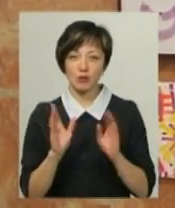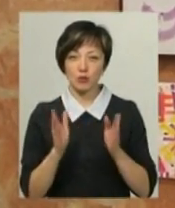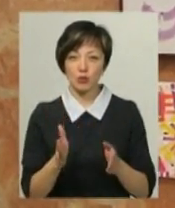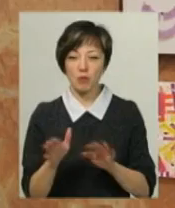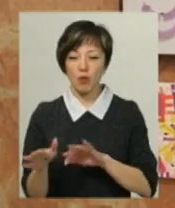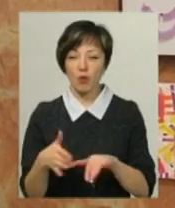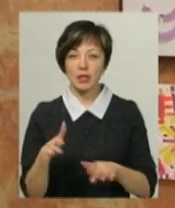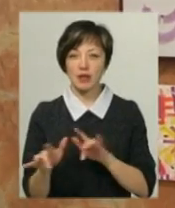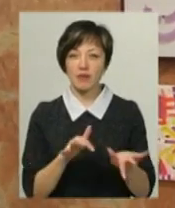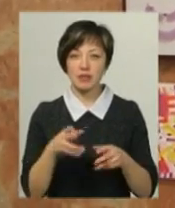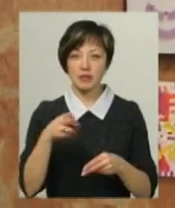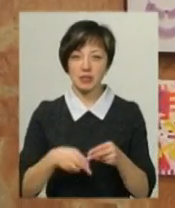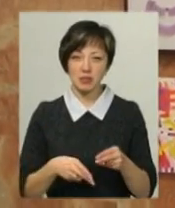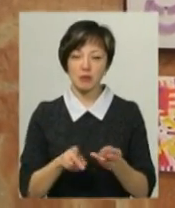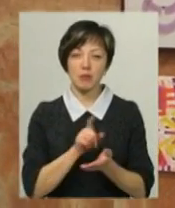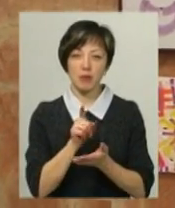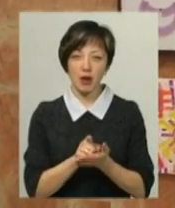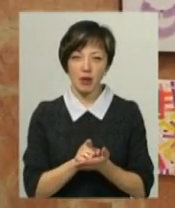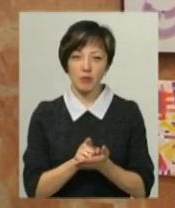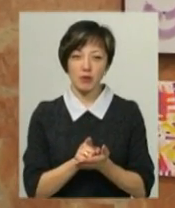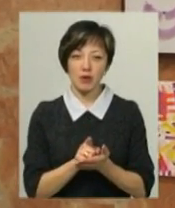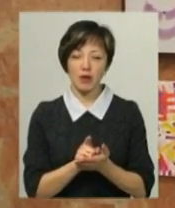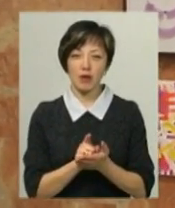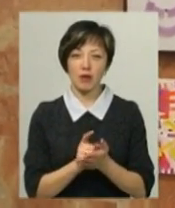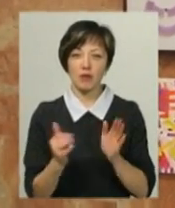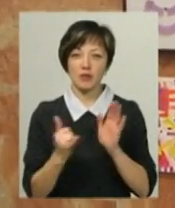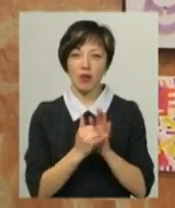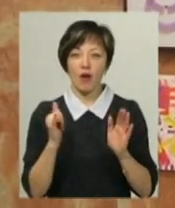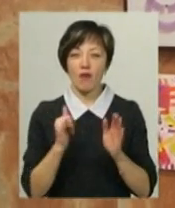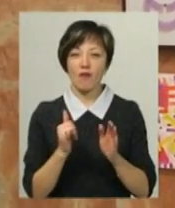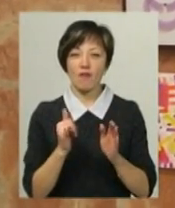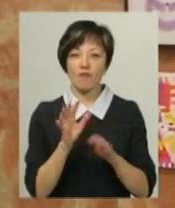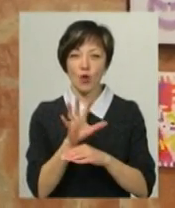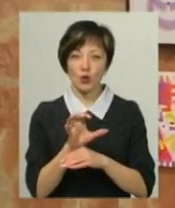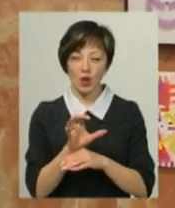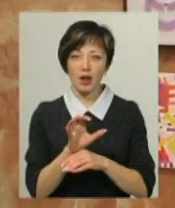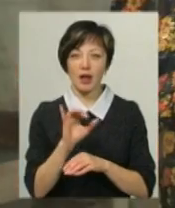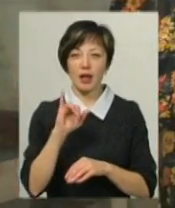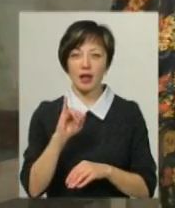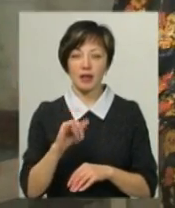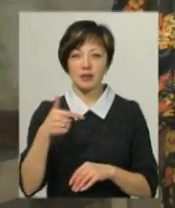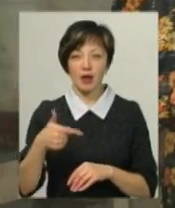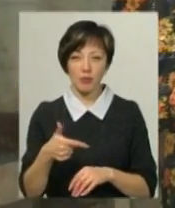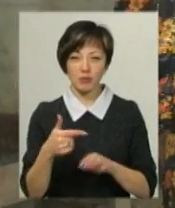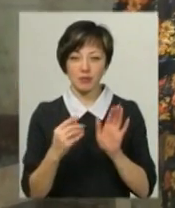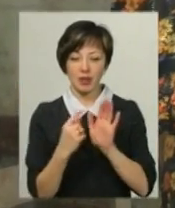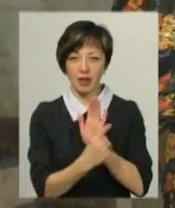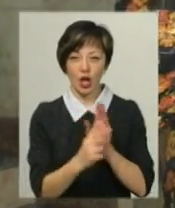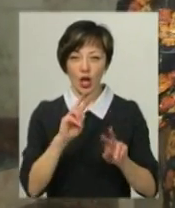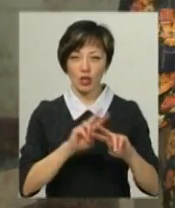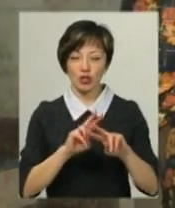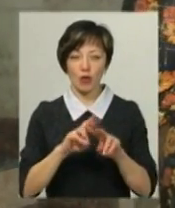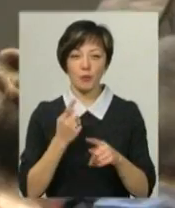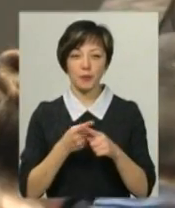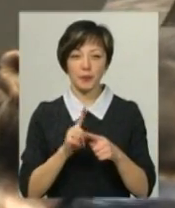проходити квест, в кінці якого ми маємо виставити фотографію на сторінку в інстаграмі з хештегом. Науковий співробітник музею